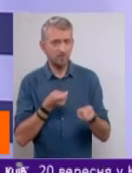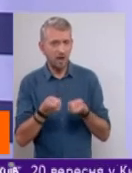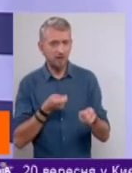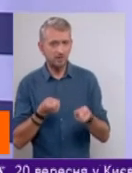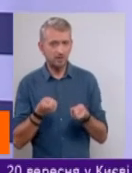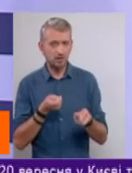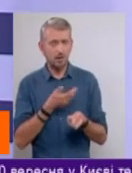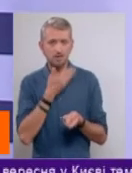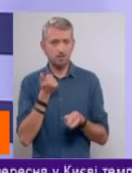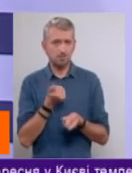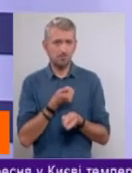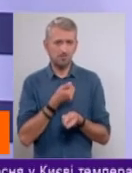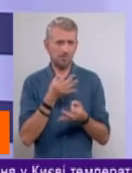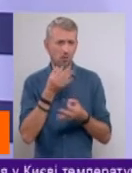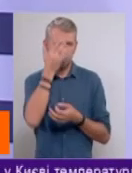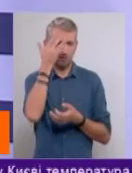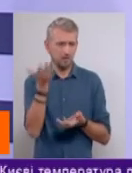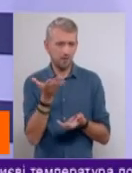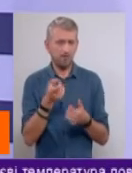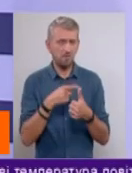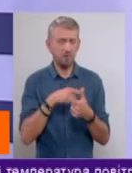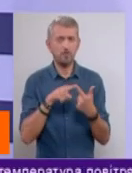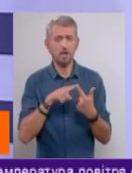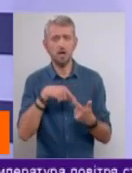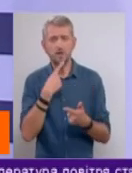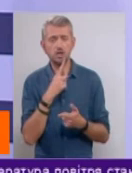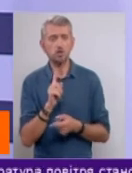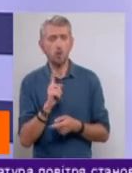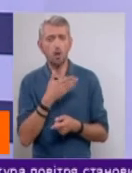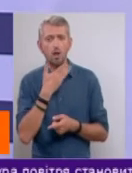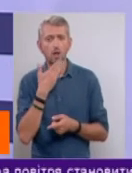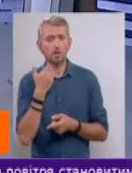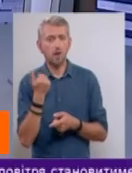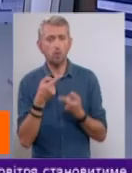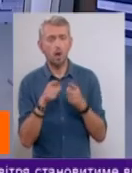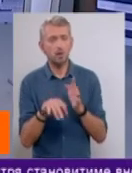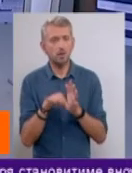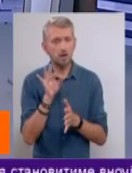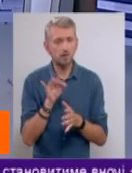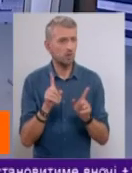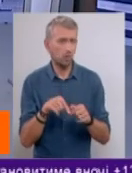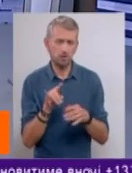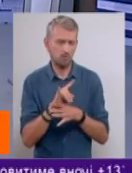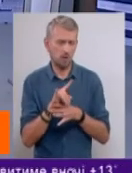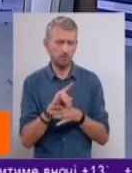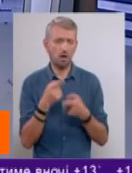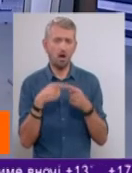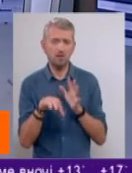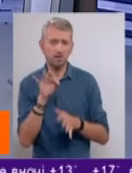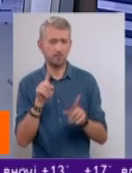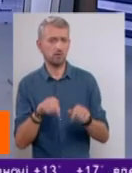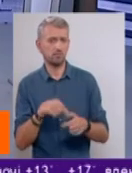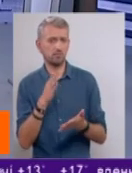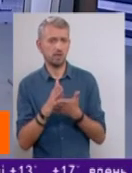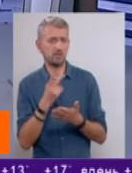не имеет никакого смыслу, це во-первых. Во-вторых, говорить о том, що немає альтернативи, це теж неправда. Альтернатива є завжди.